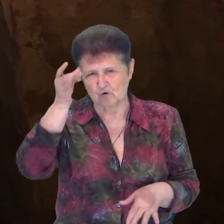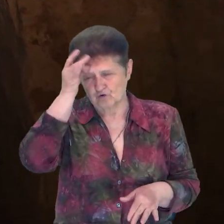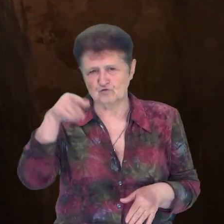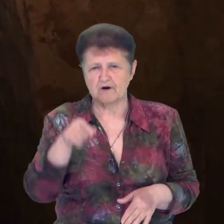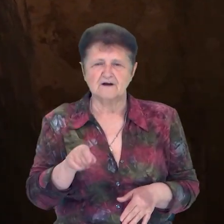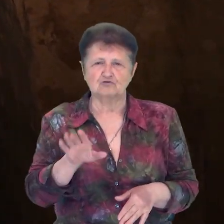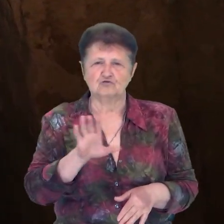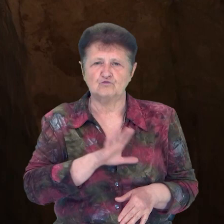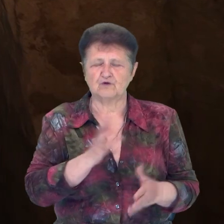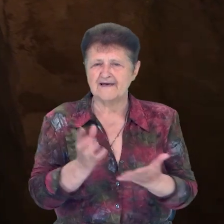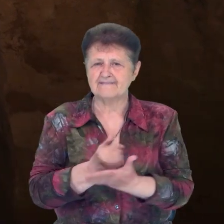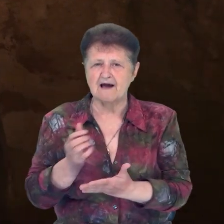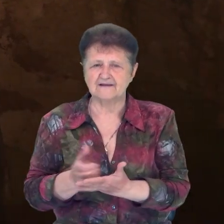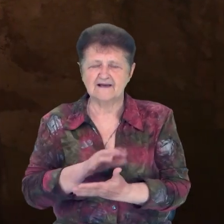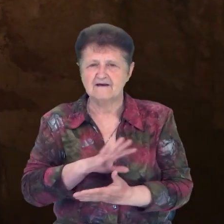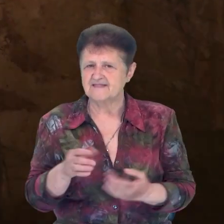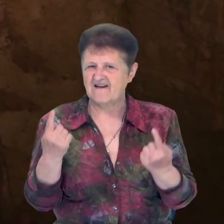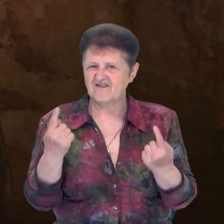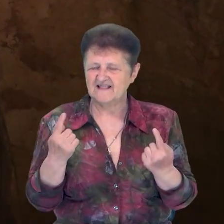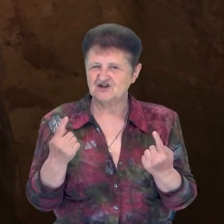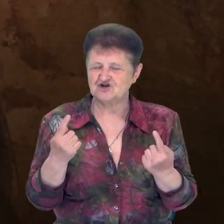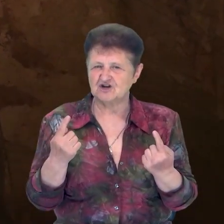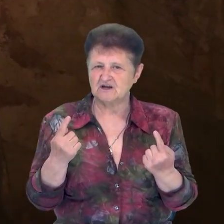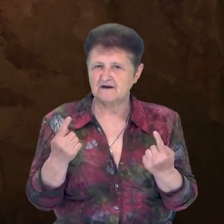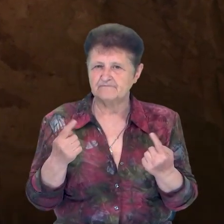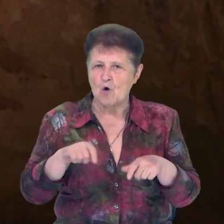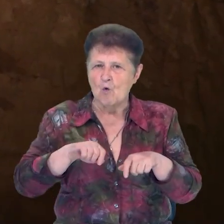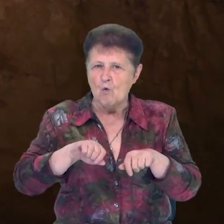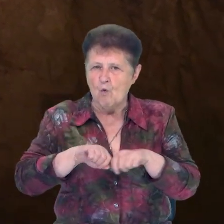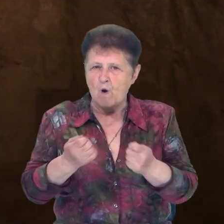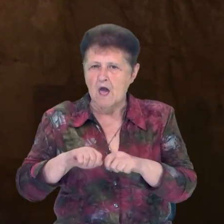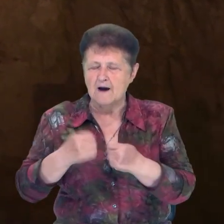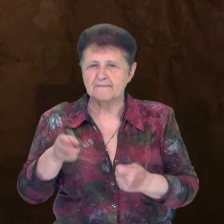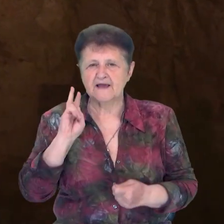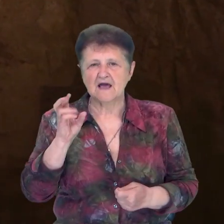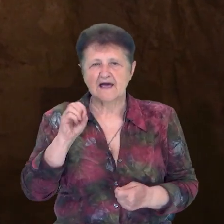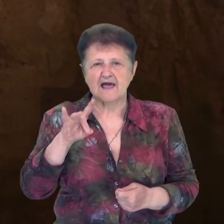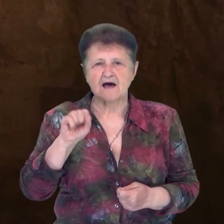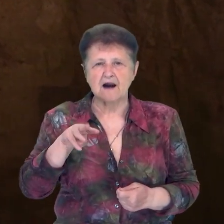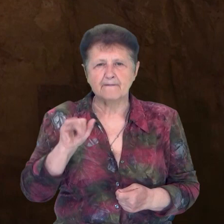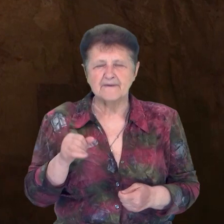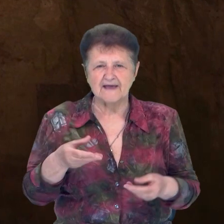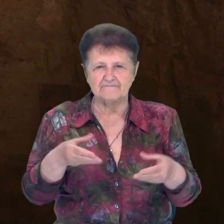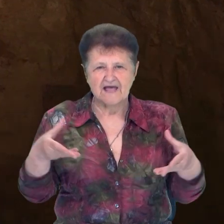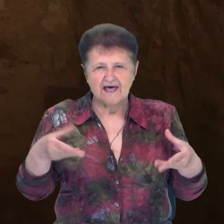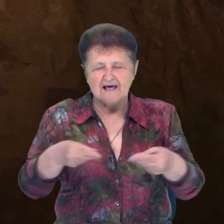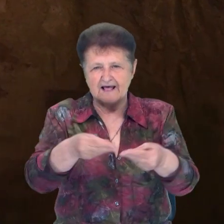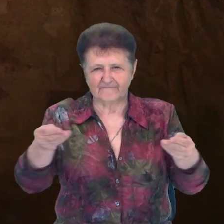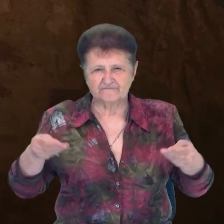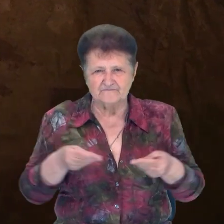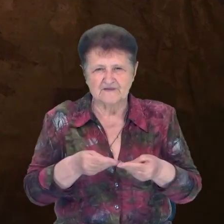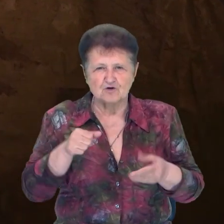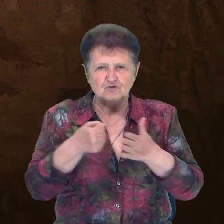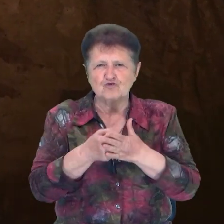були найдені невеличкі уламки керамики, лєпної керамики. Тобто це ще